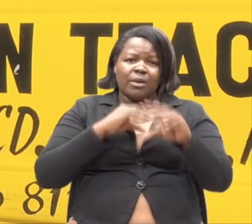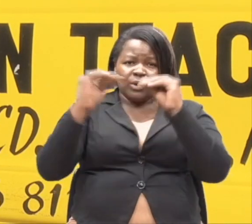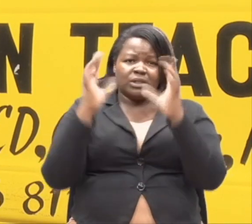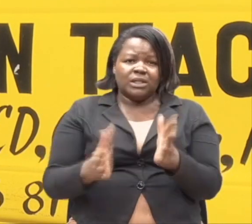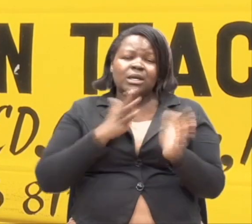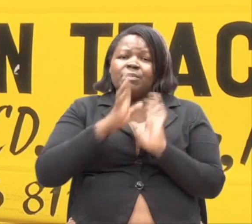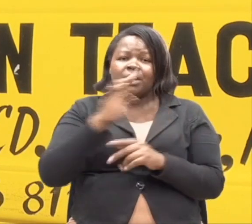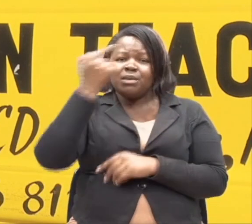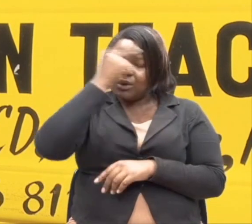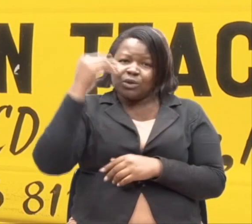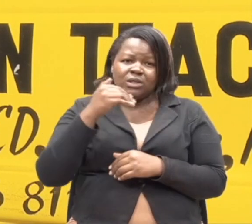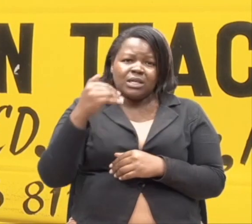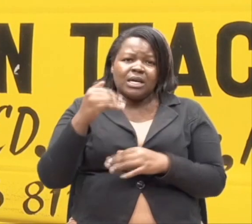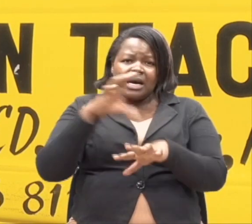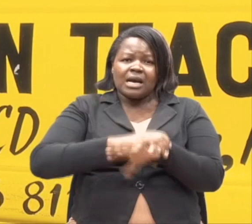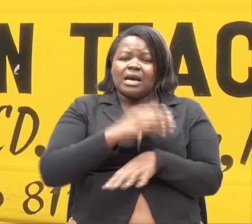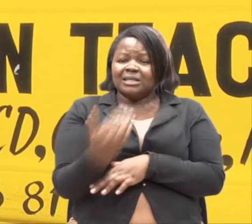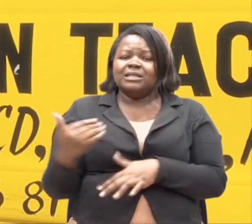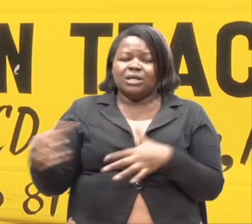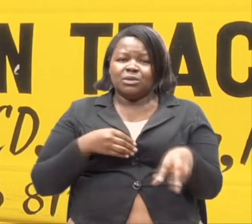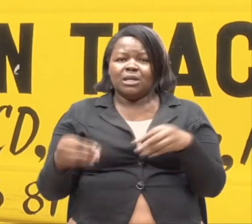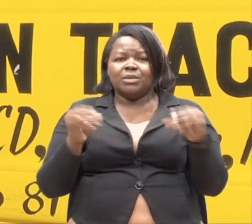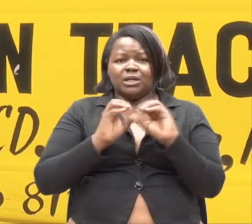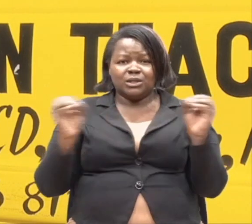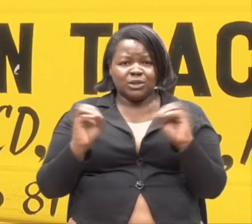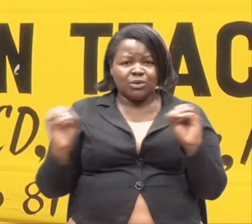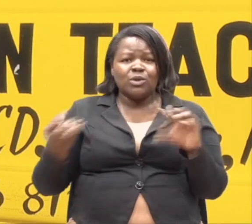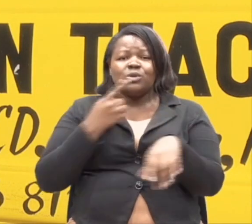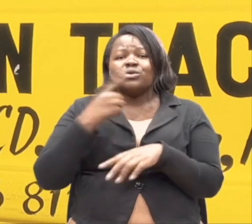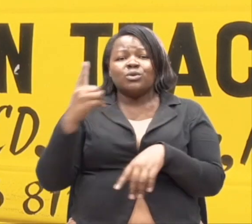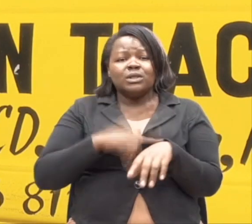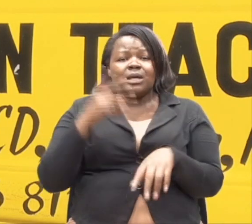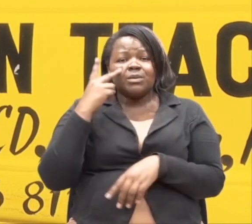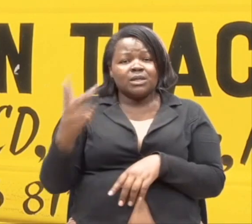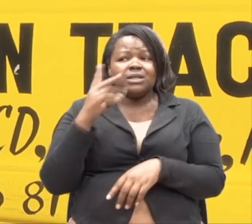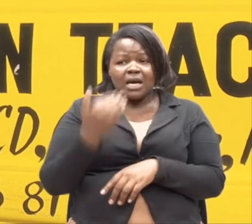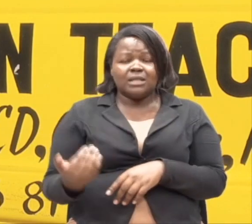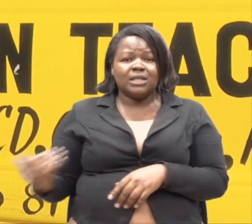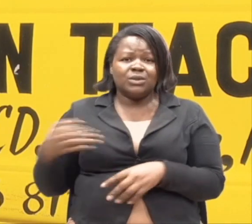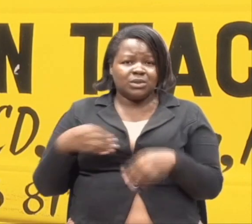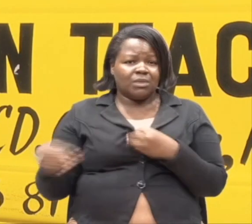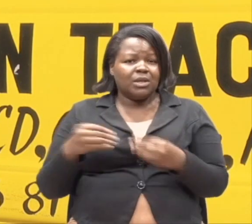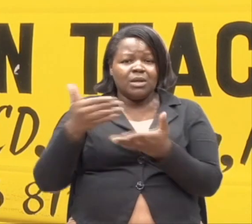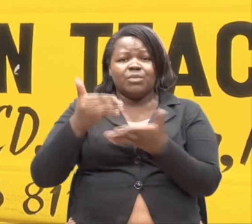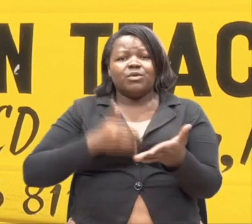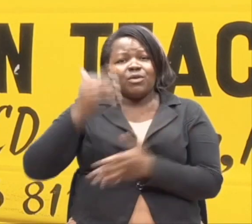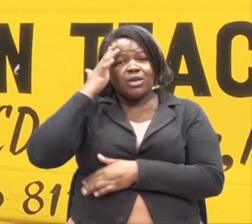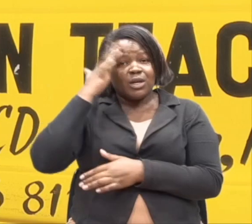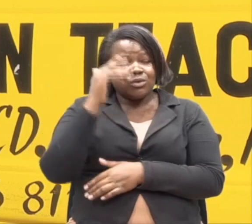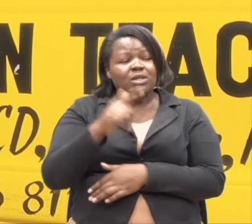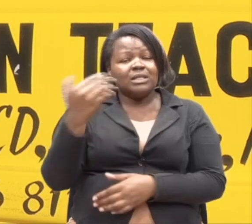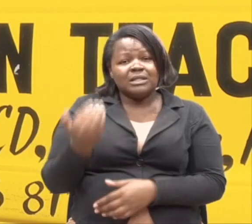kwa sababu hoja pata watoto wana ule mabo. Kwa hivyo, wakiona mtu wana ule mabo. Hata kabla wajajua kama huyu mtu